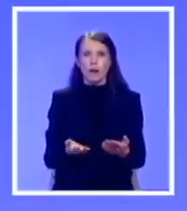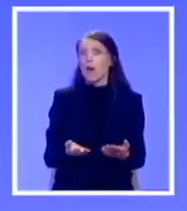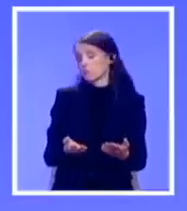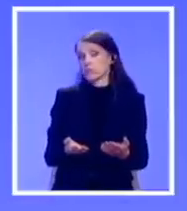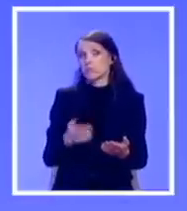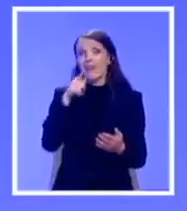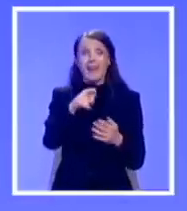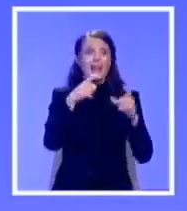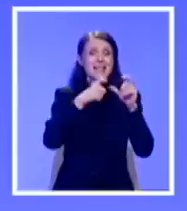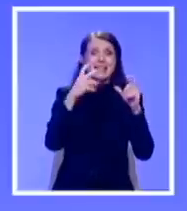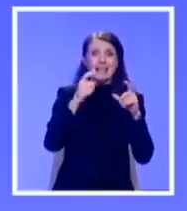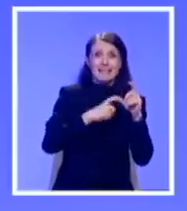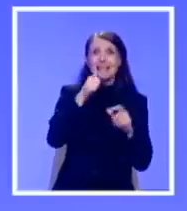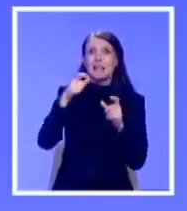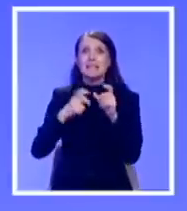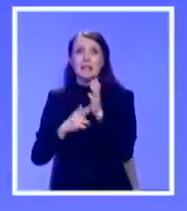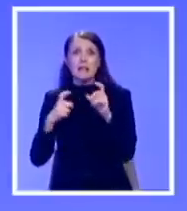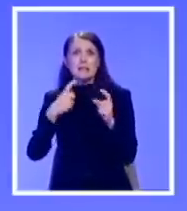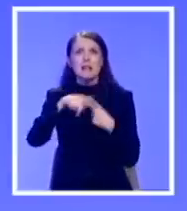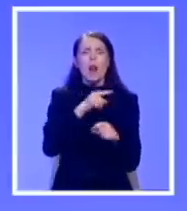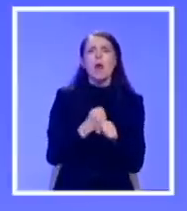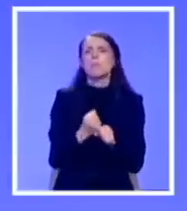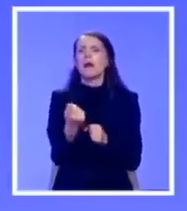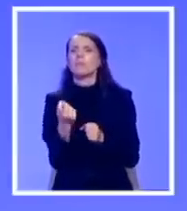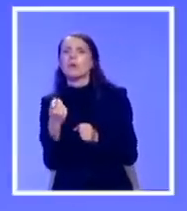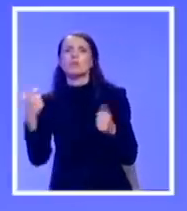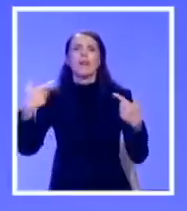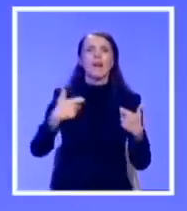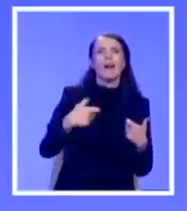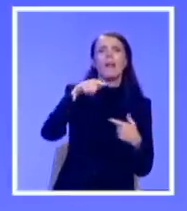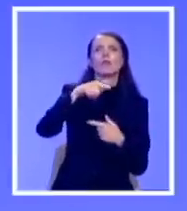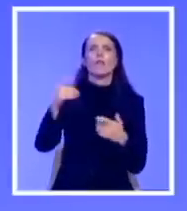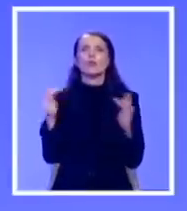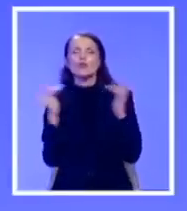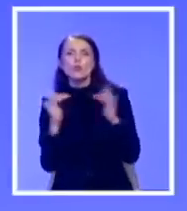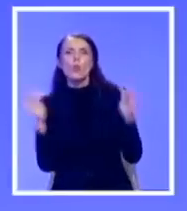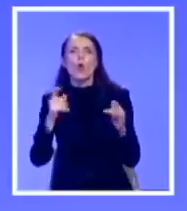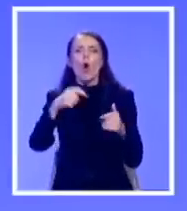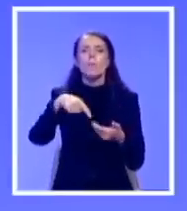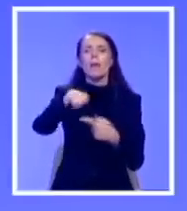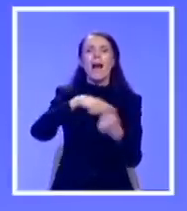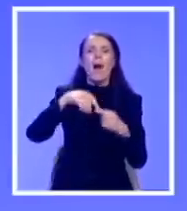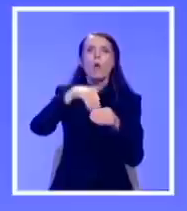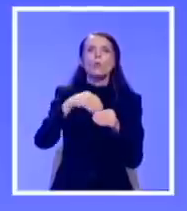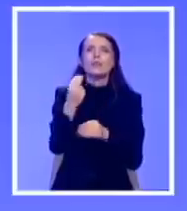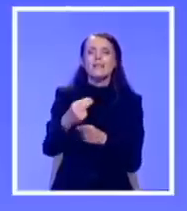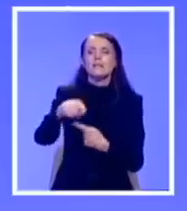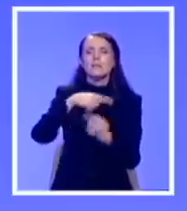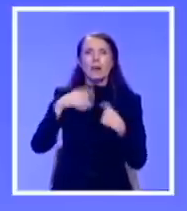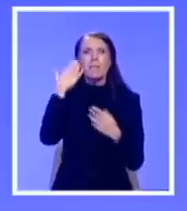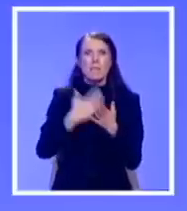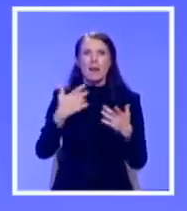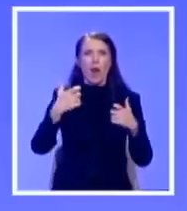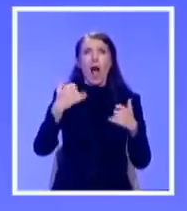radikalsko-SNS-ovski manir kreiranja ratova, nacionalnih sukoba, podela unutar Srbije, zamenjeni je proizvodnjem stalnih tenzija u